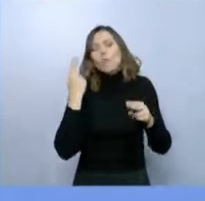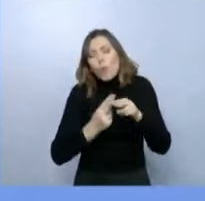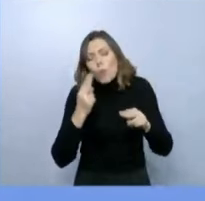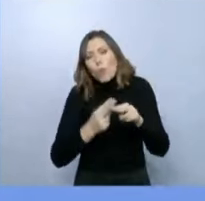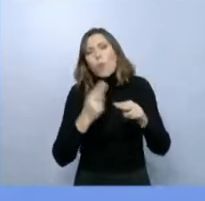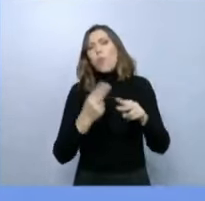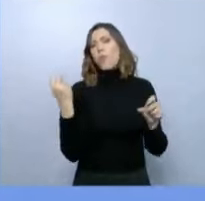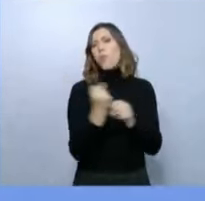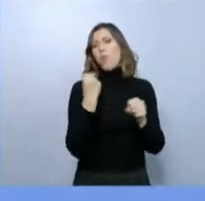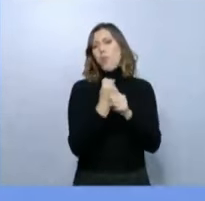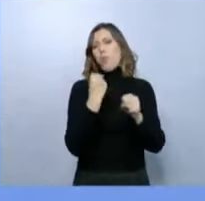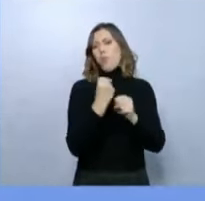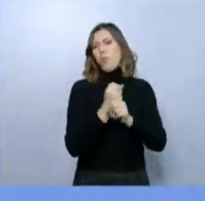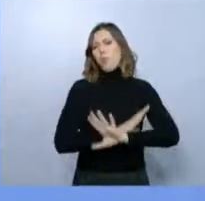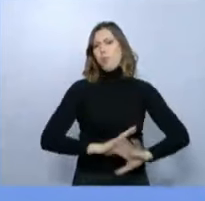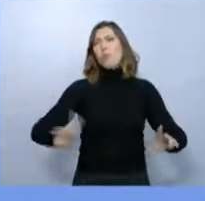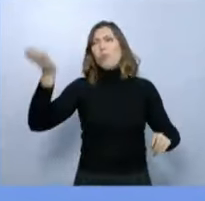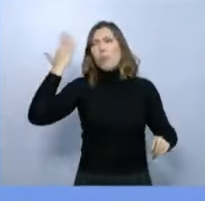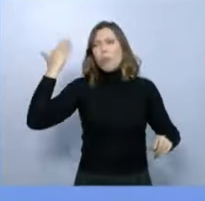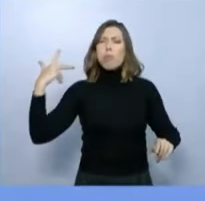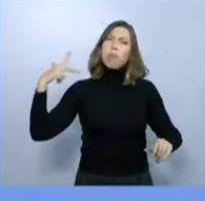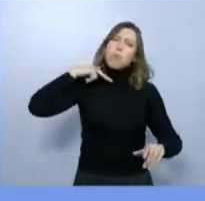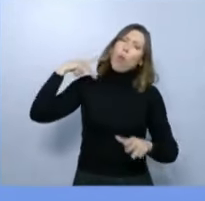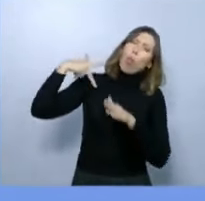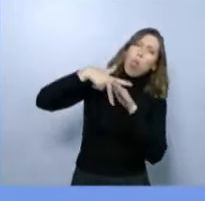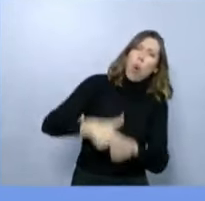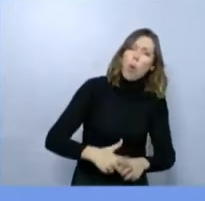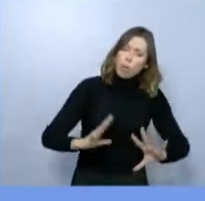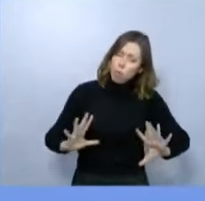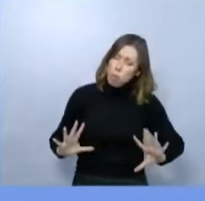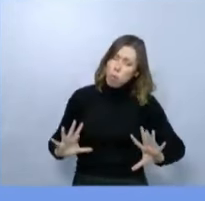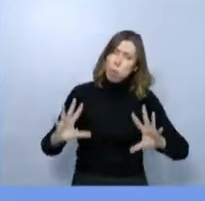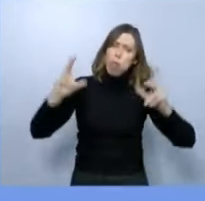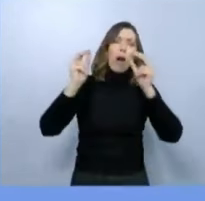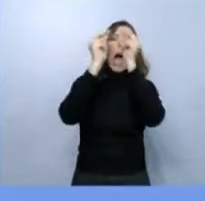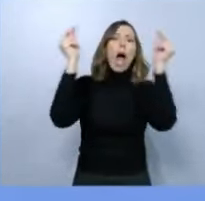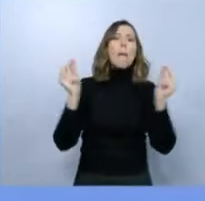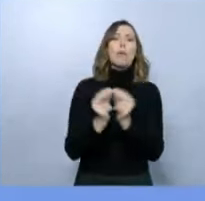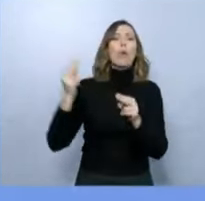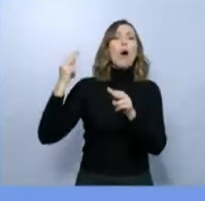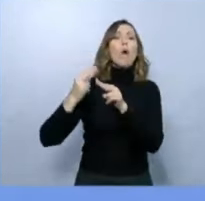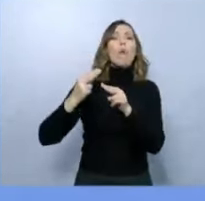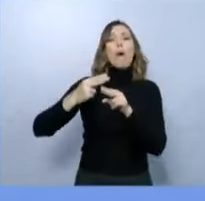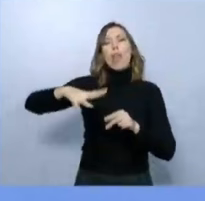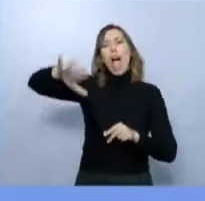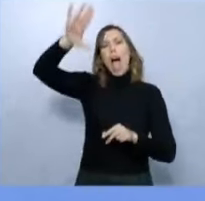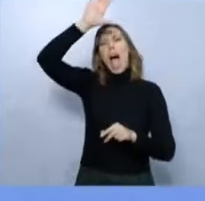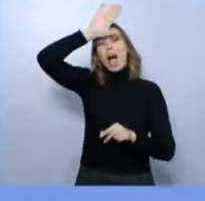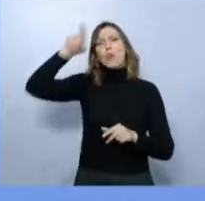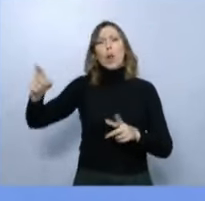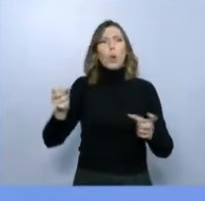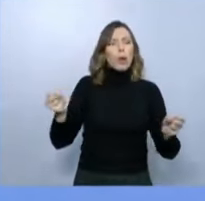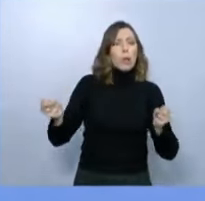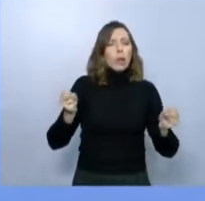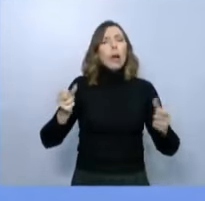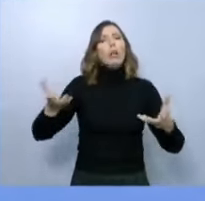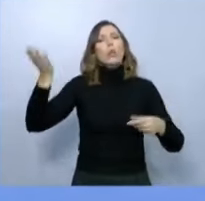επαναστάσεις των δούλων, που συντάραξαν ολόκληρη τη ρωμαϊκή αυτοκρατορία, της Λαυριωτικής, μαζί με τη Σικελία,